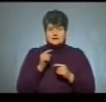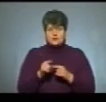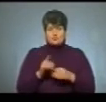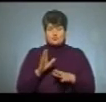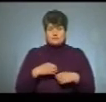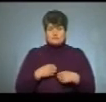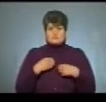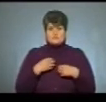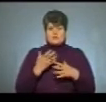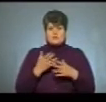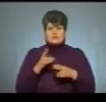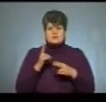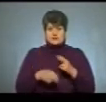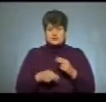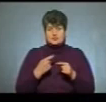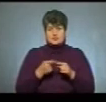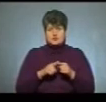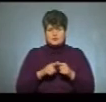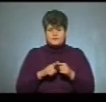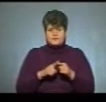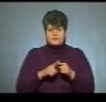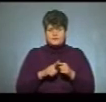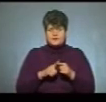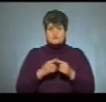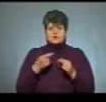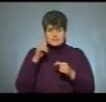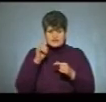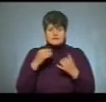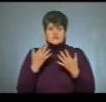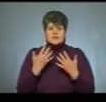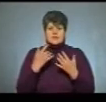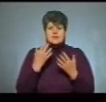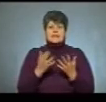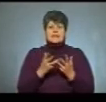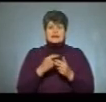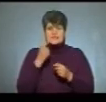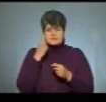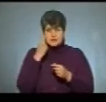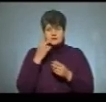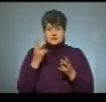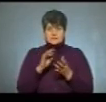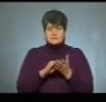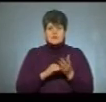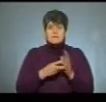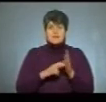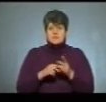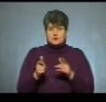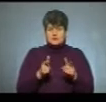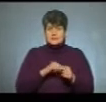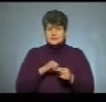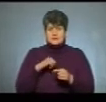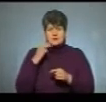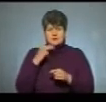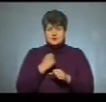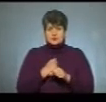цей період закінчення весни, початку літа. Якщо ви знаєте вже кількість балів, вам необхідна, потрібно скласти план підготовки. Найкраще це